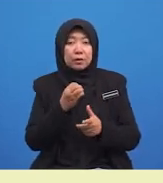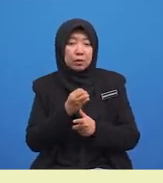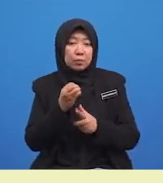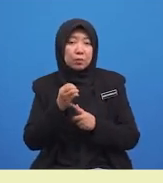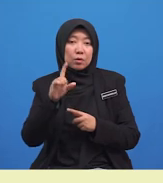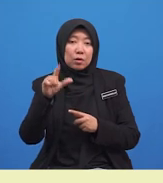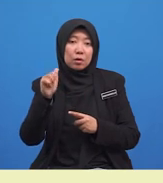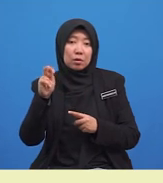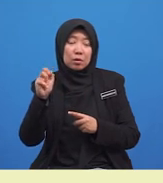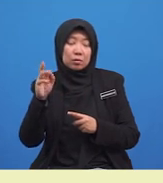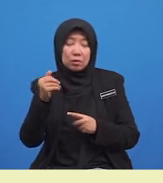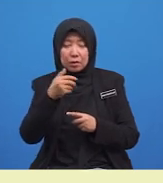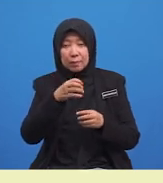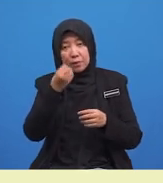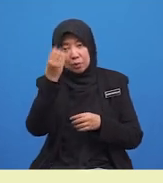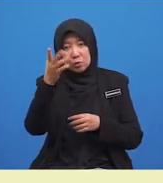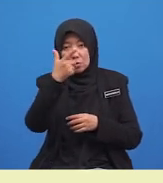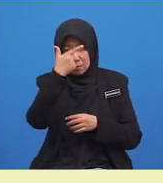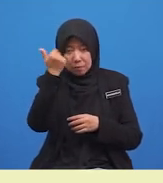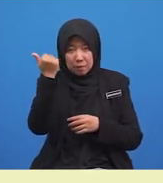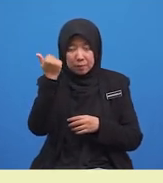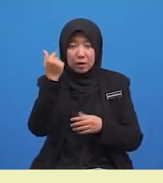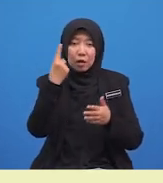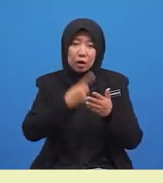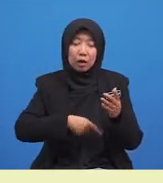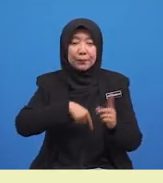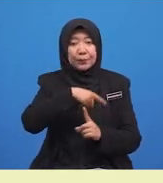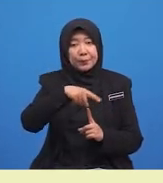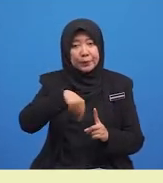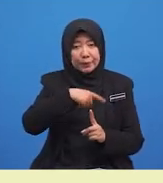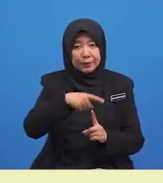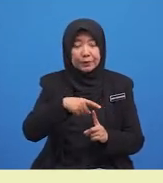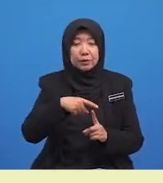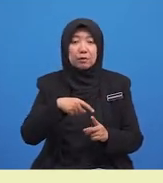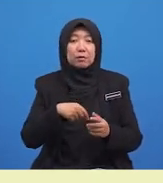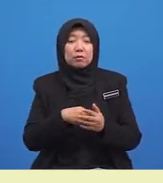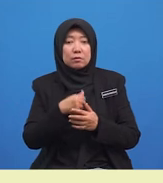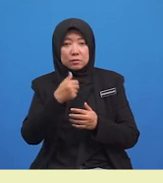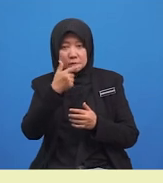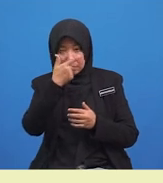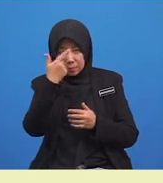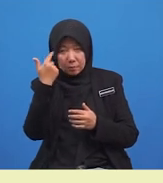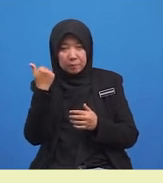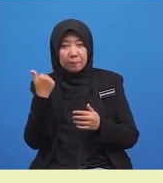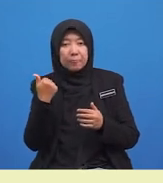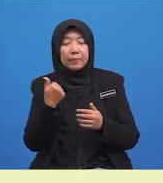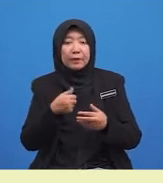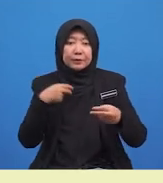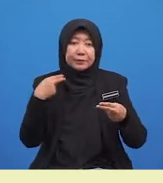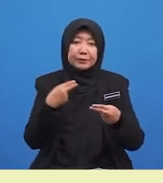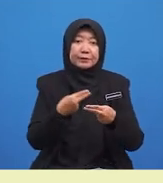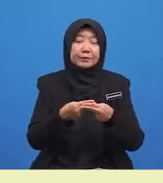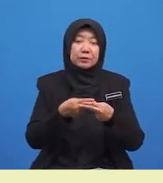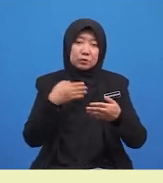sebab, apabila menunjukkan akibat, hingga atau sehingga